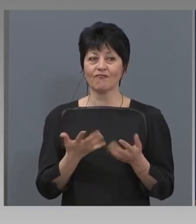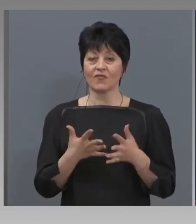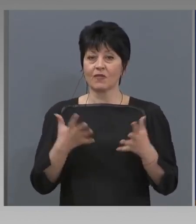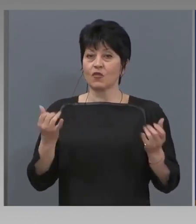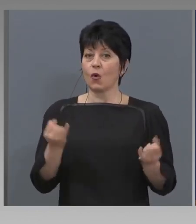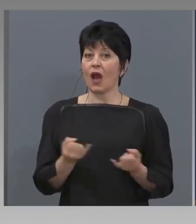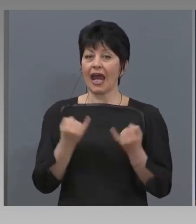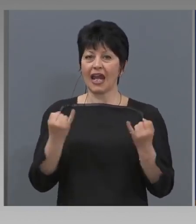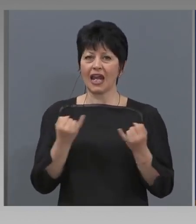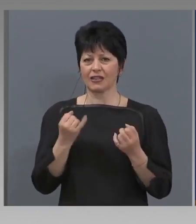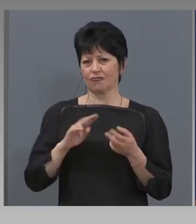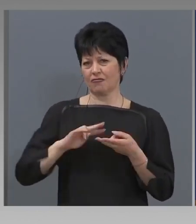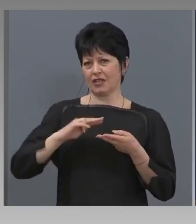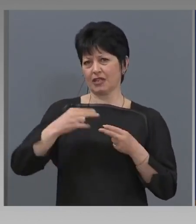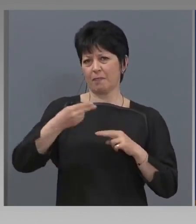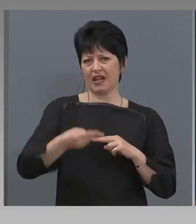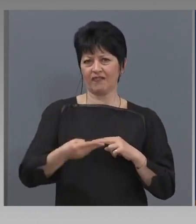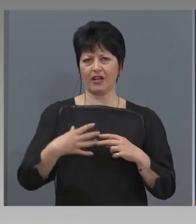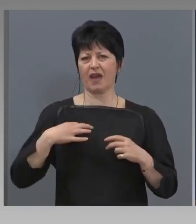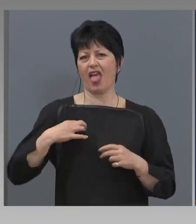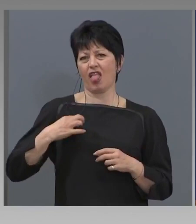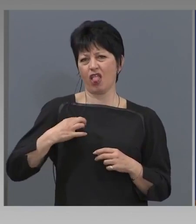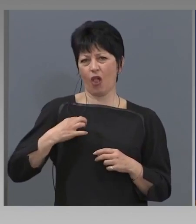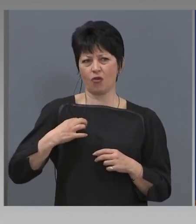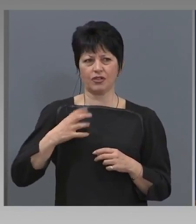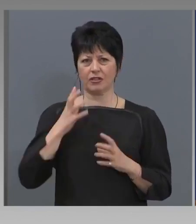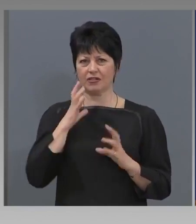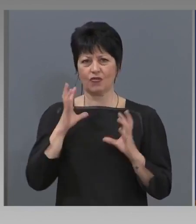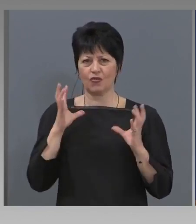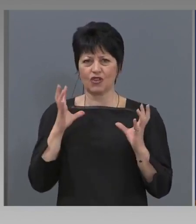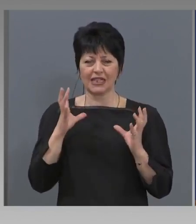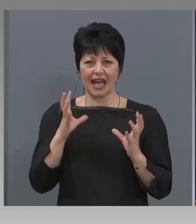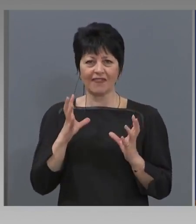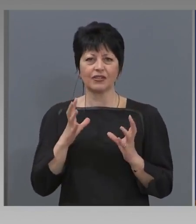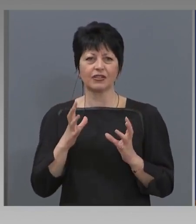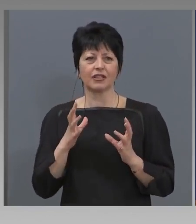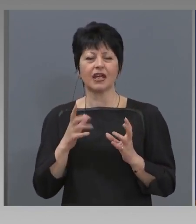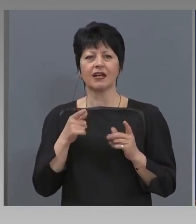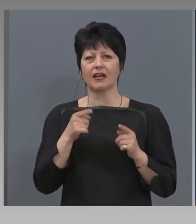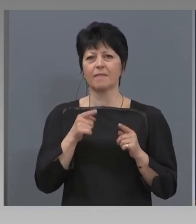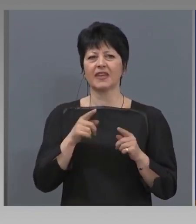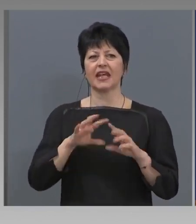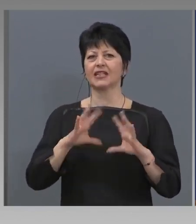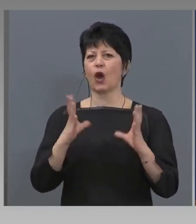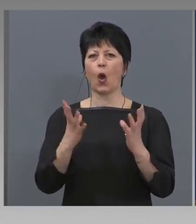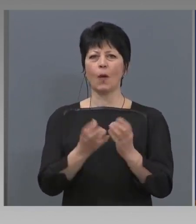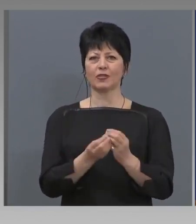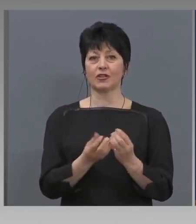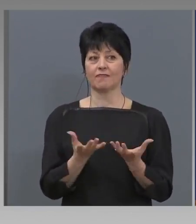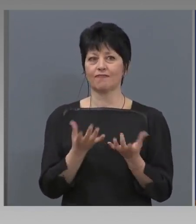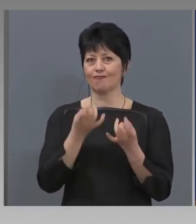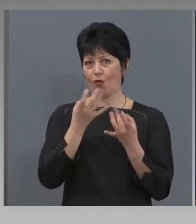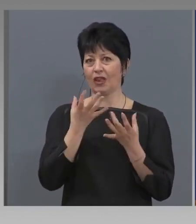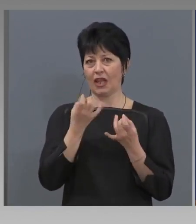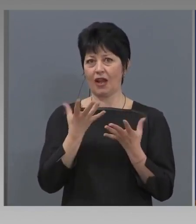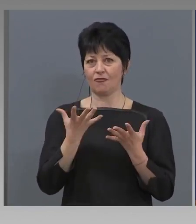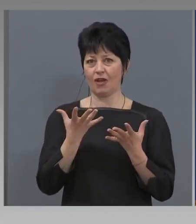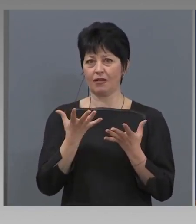бъдем лоши, свирепи към тези общности. Модерно е дори.